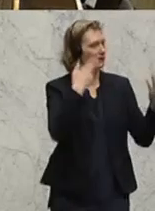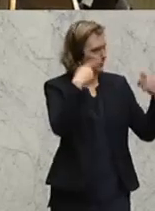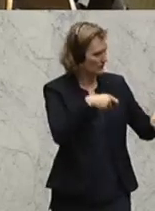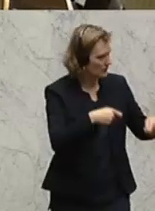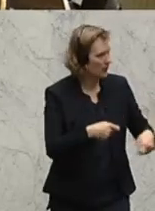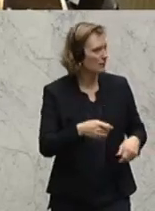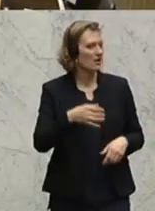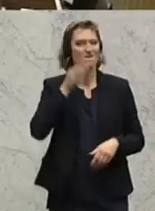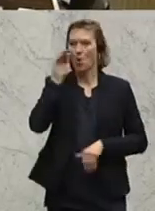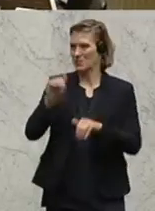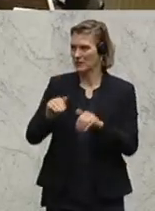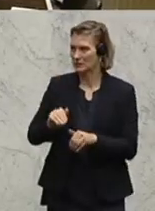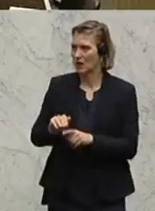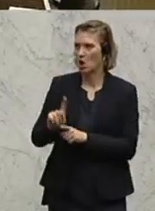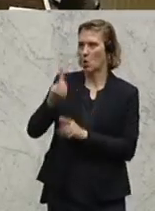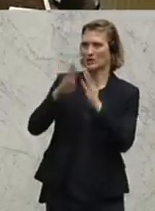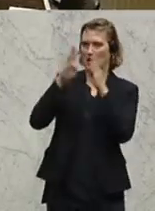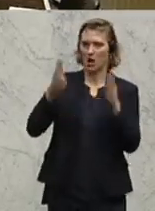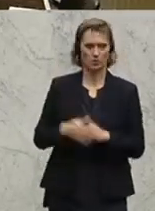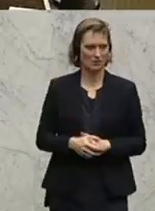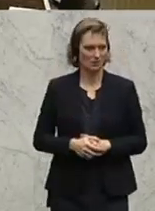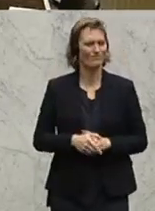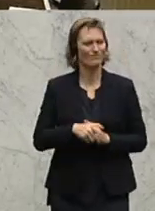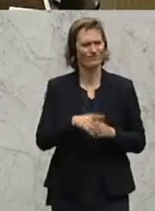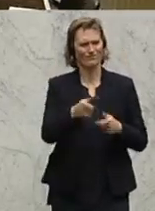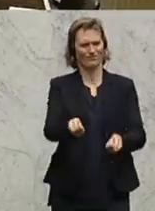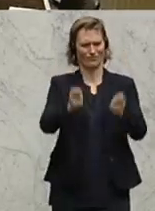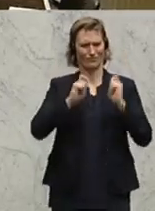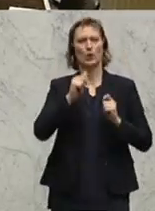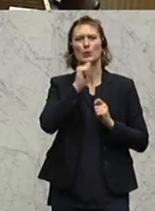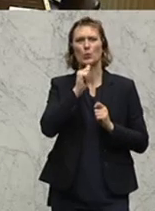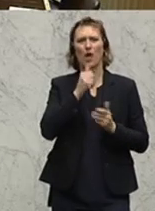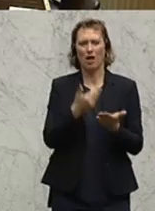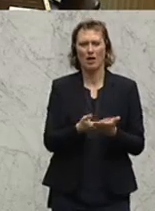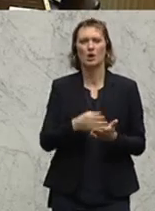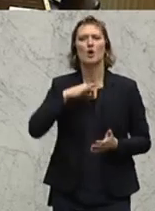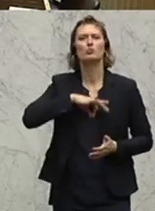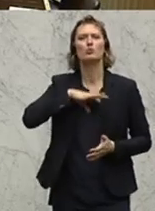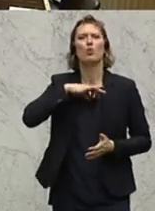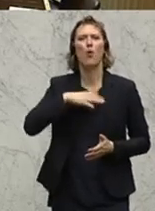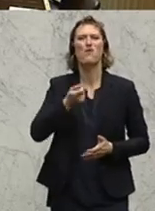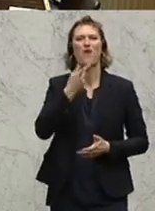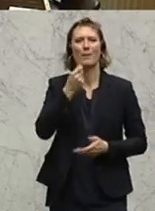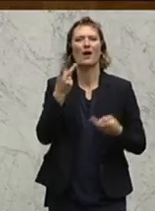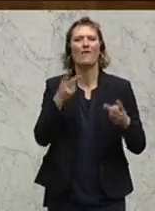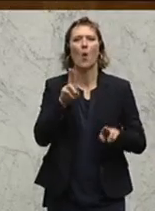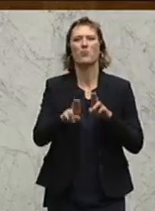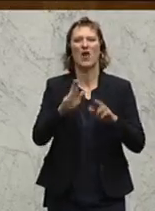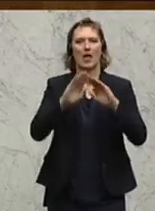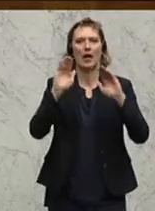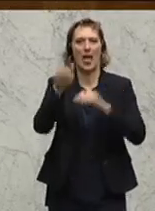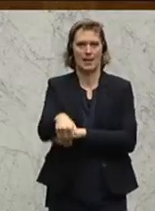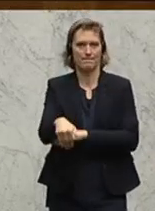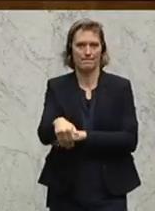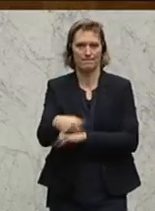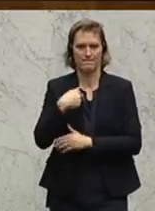Am Wort ist Markus Franz von der ÖVP. zum Entschließungsantrag der Grünen betreffend die Psychopharmaka in den Pflegeheimen. Und